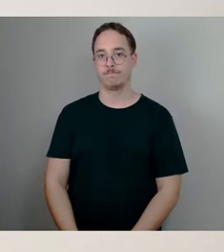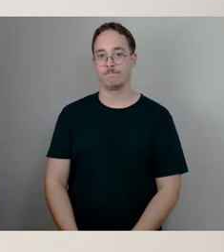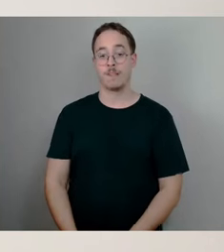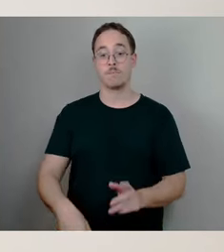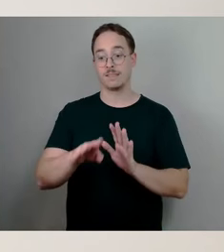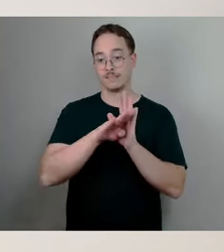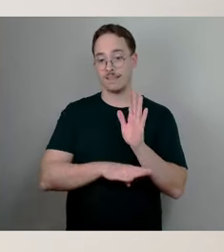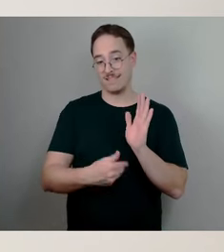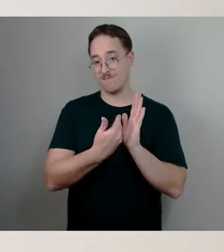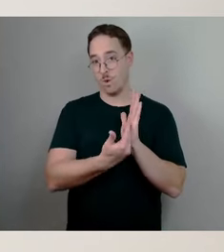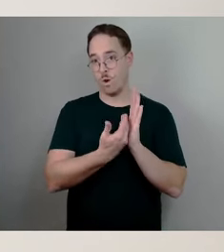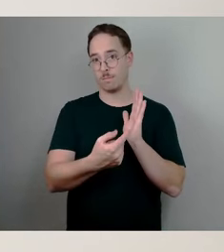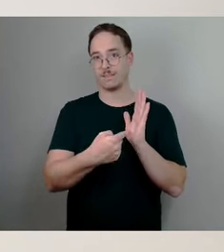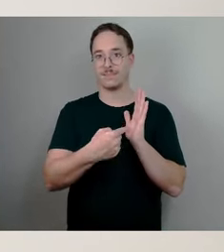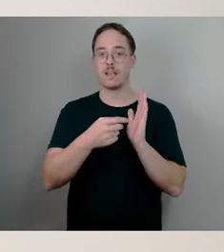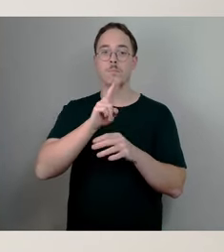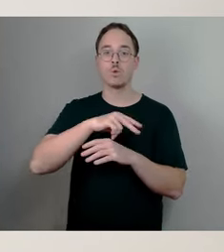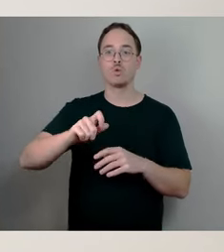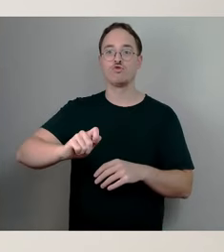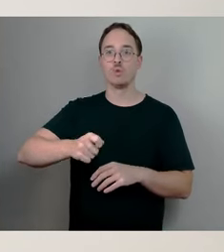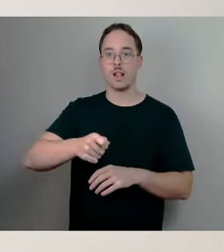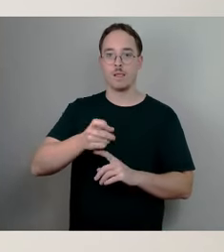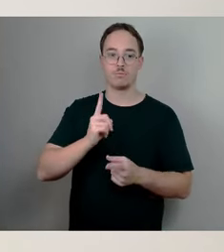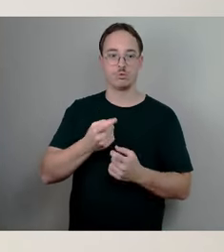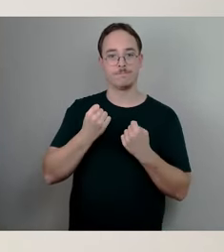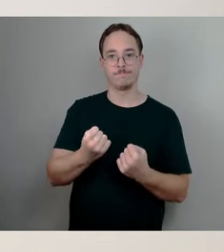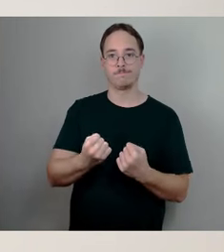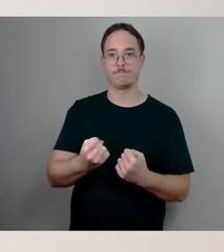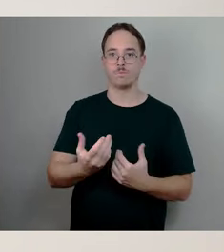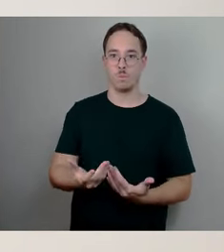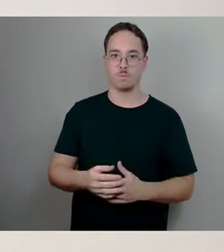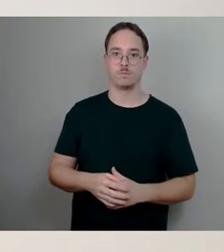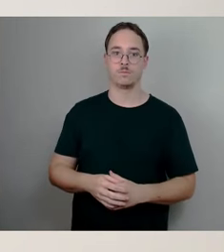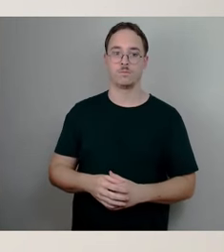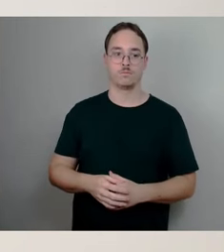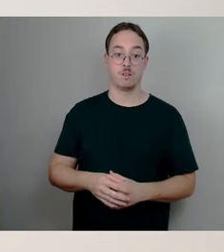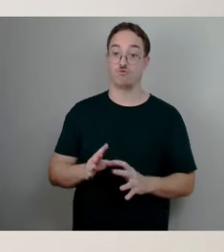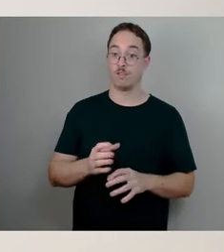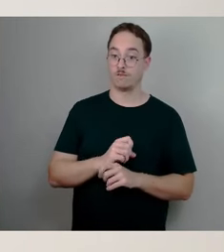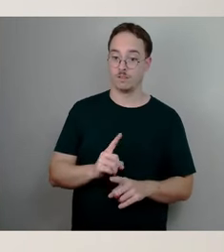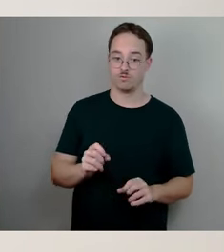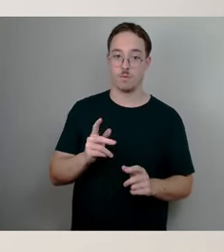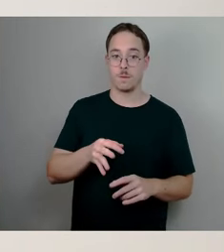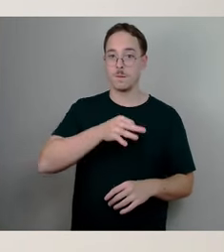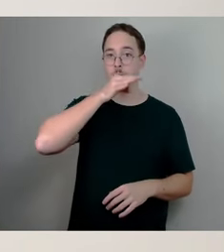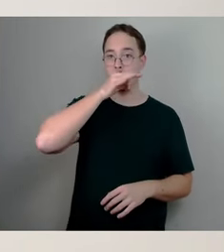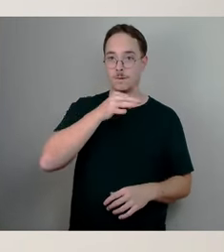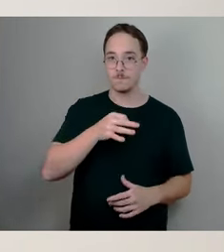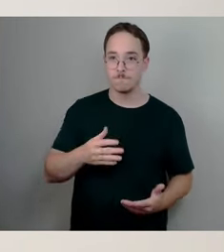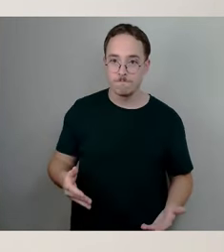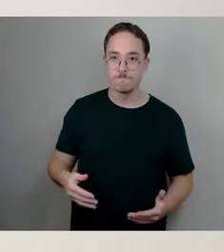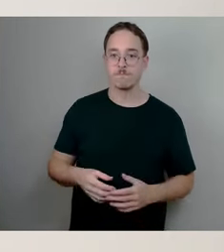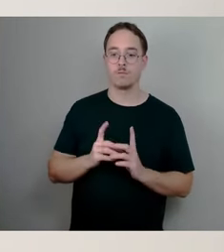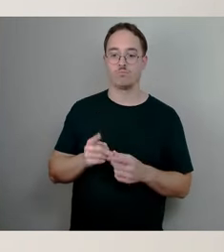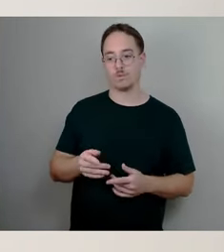abzusichern, steht. Wenn ich das nicht mehr machen kann in der Kita, dann steht man in der Tat in der Frage, die Eltern zu fragen, ob sie die Kinder auch